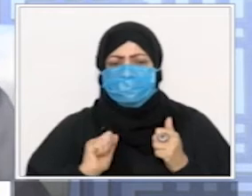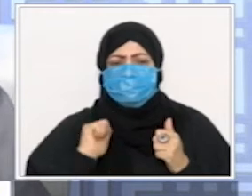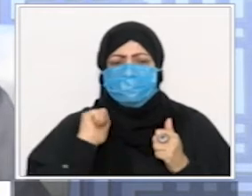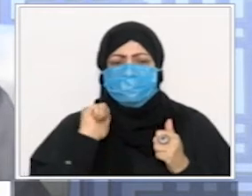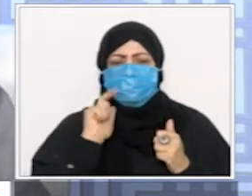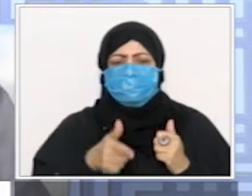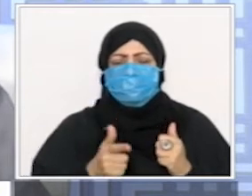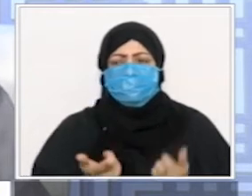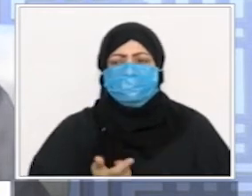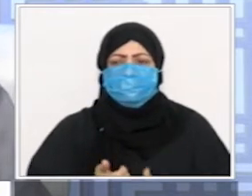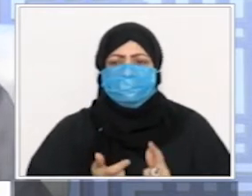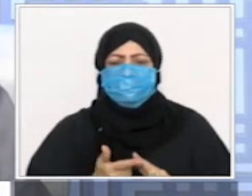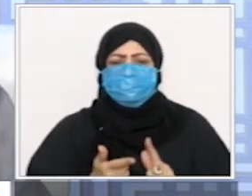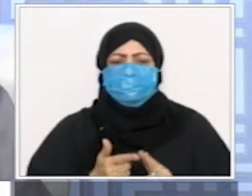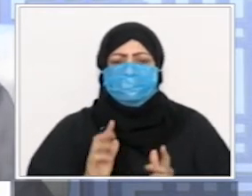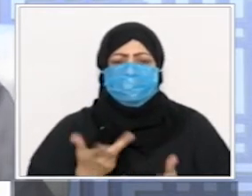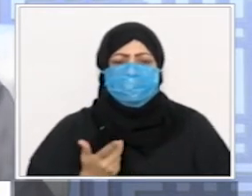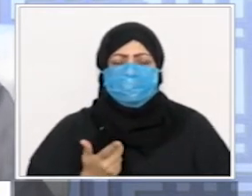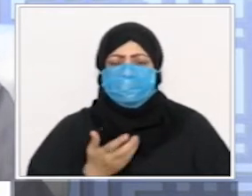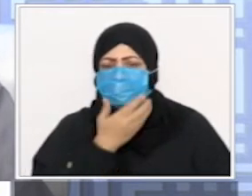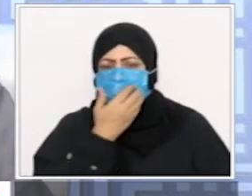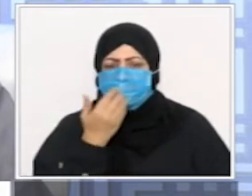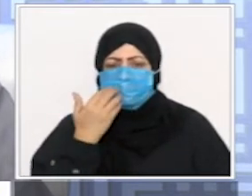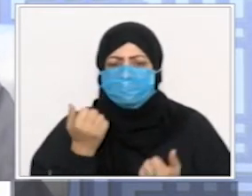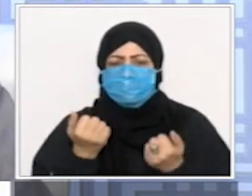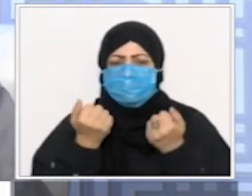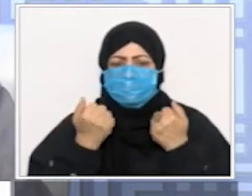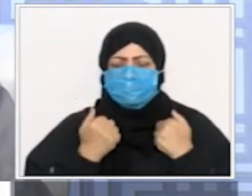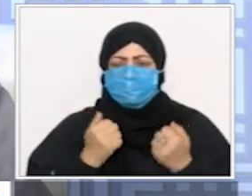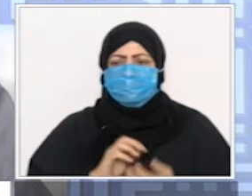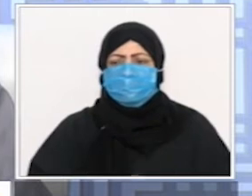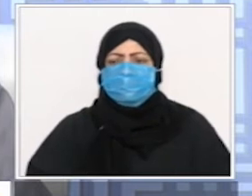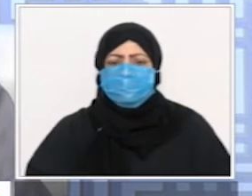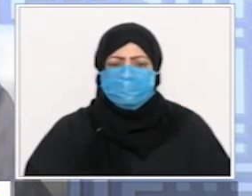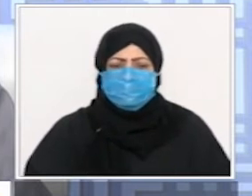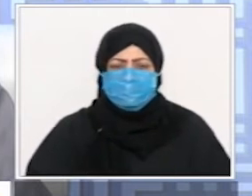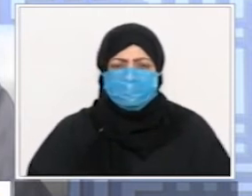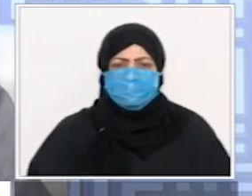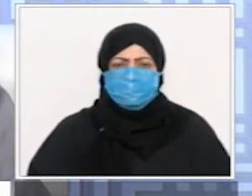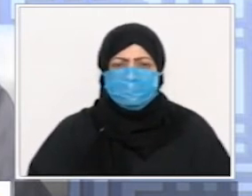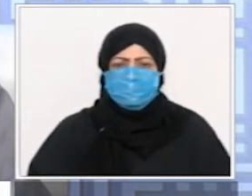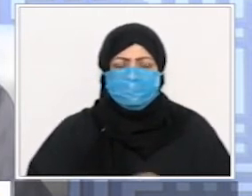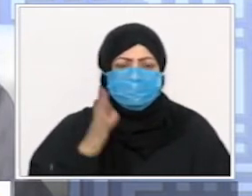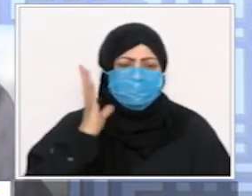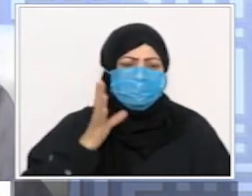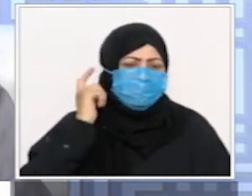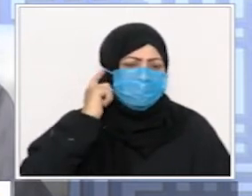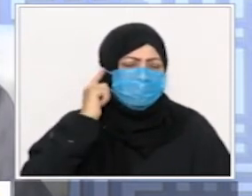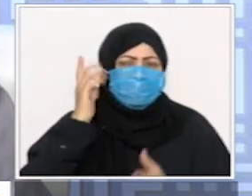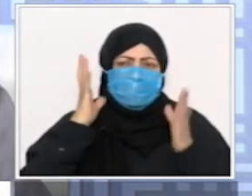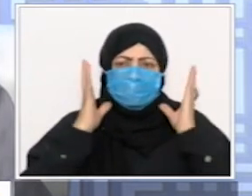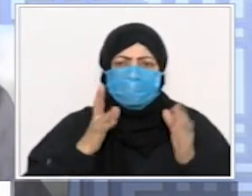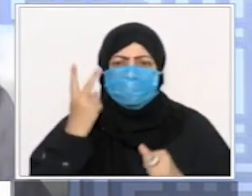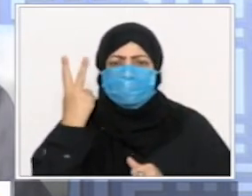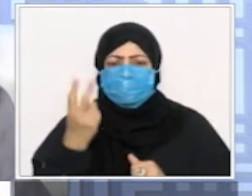ما يتعلق بالآذان ورد في السنة النبوية أن النبي صلى الله عليه وسلم أمر